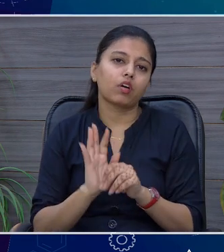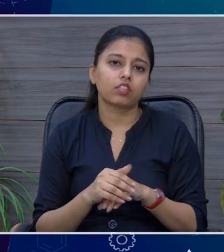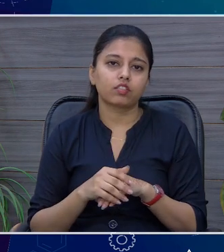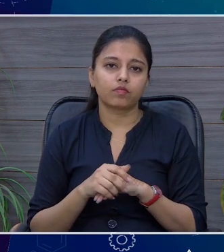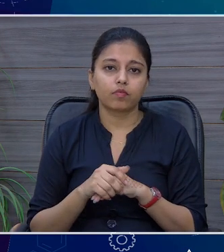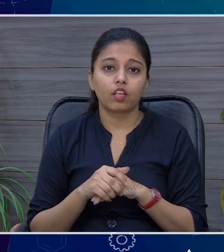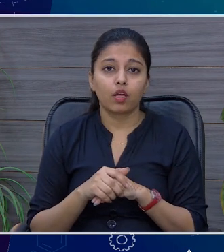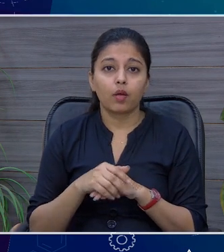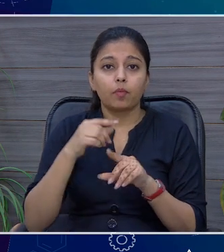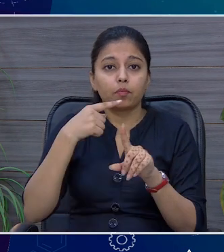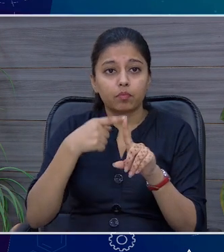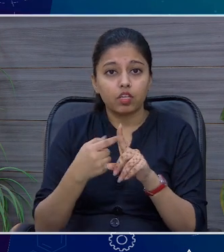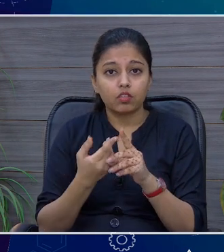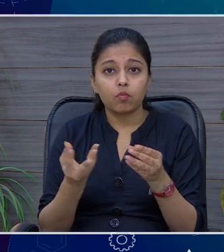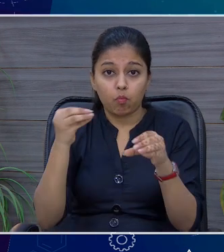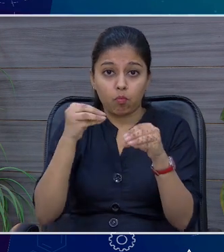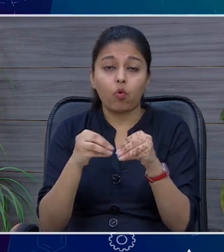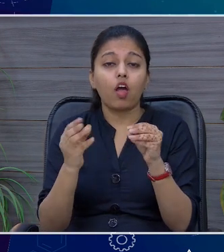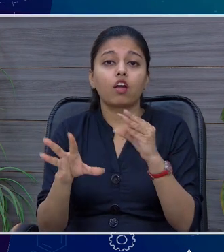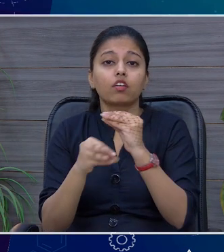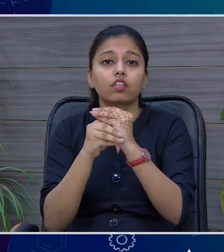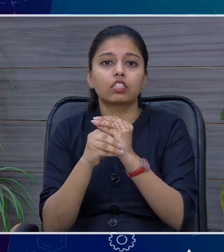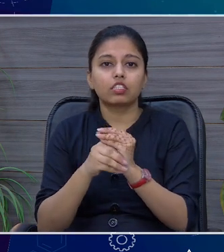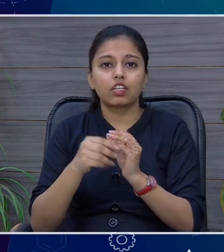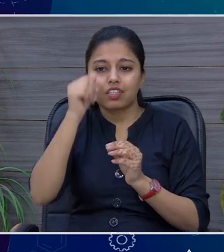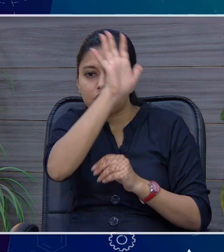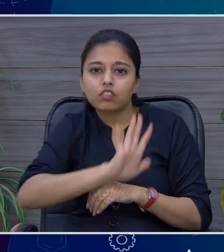और मैं stats को थोड़ा और factify करता हूँ sir, अकेले